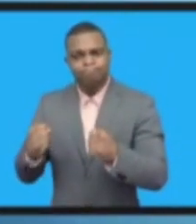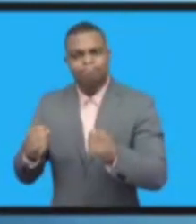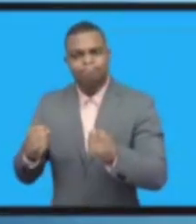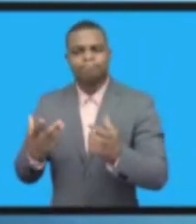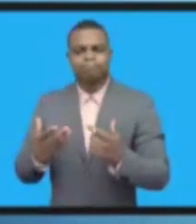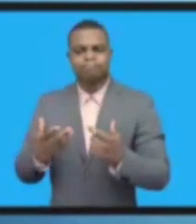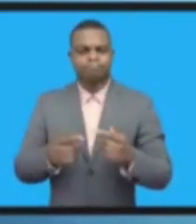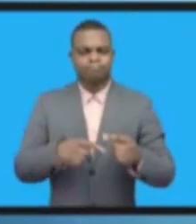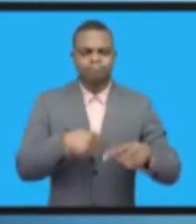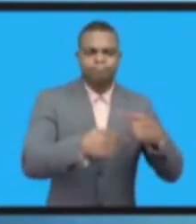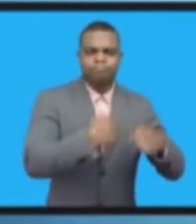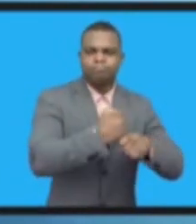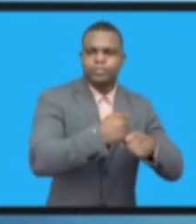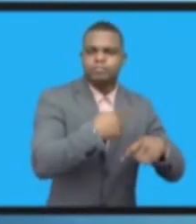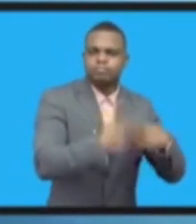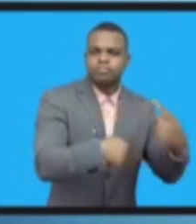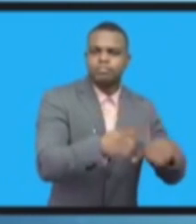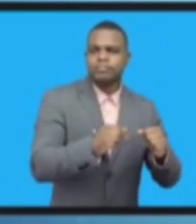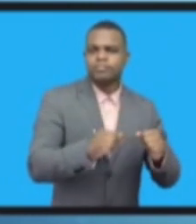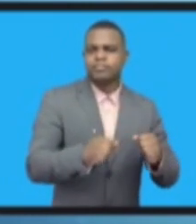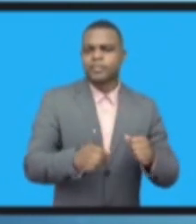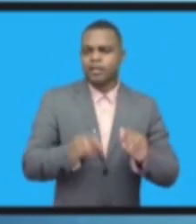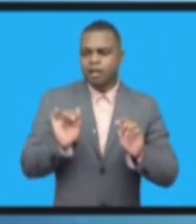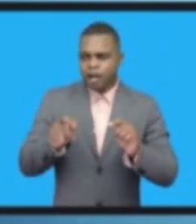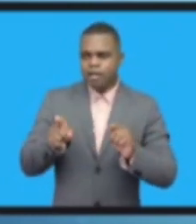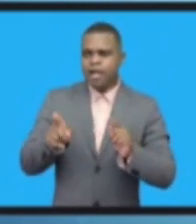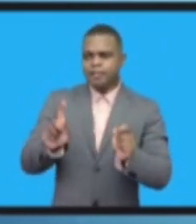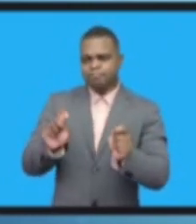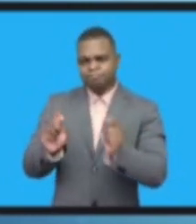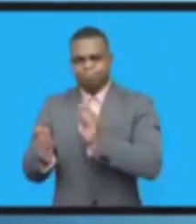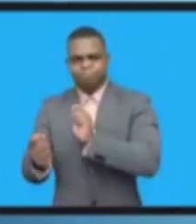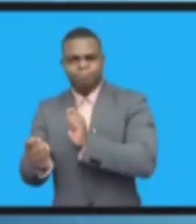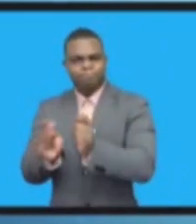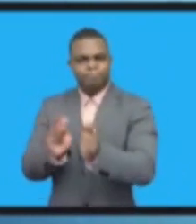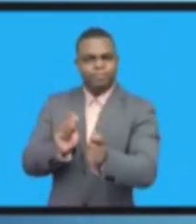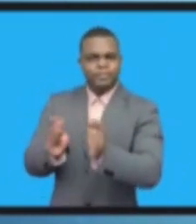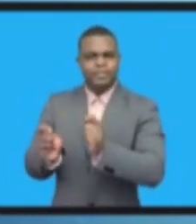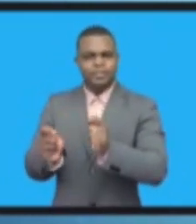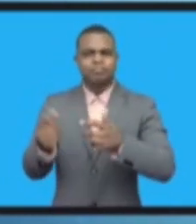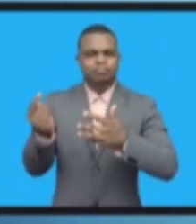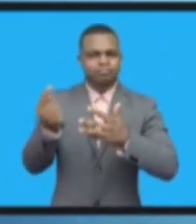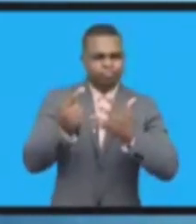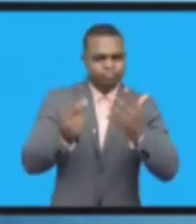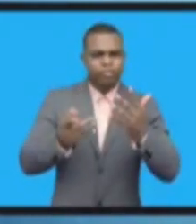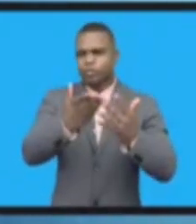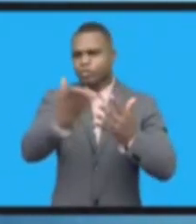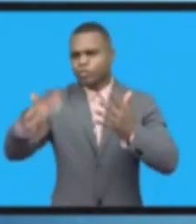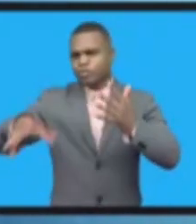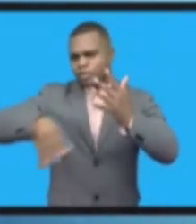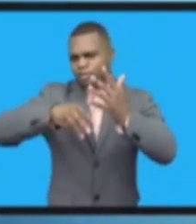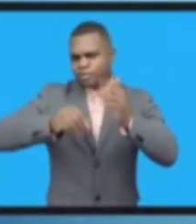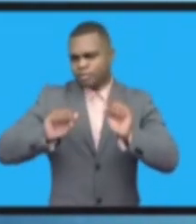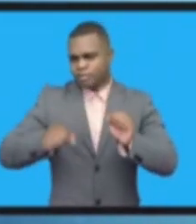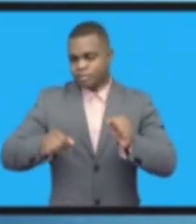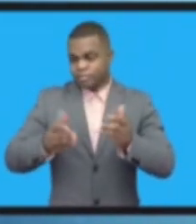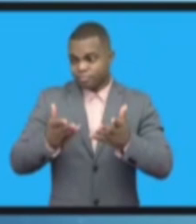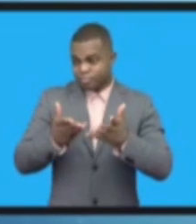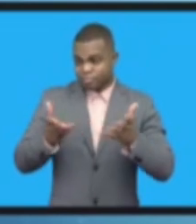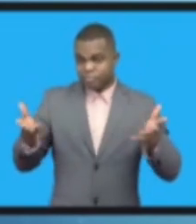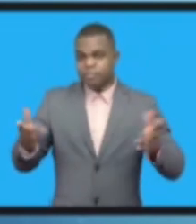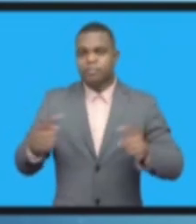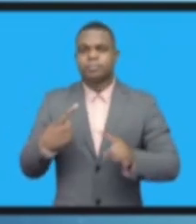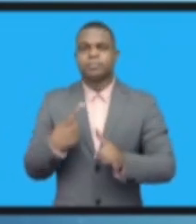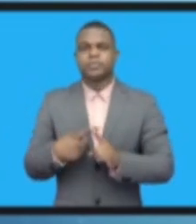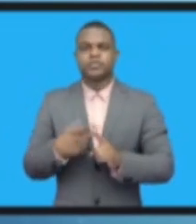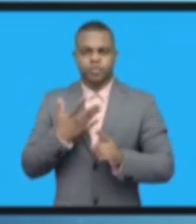адаптивность и многие другие термины. Я уверен, что вы сможете продолжить этот список. И